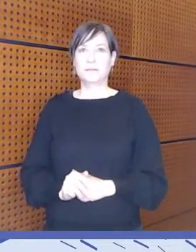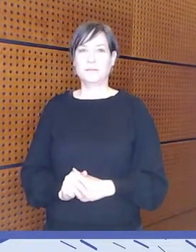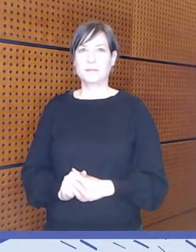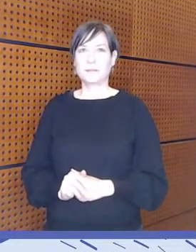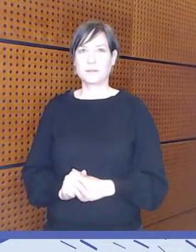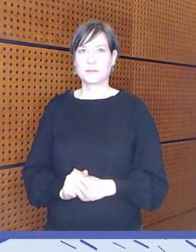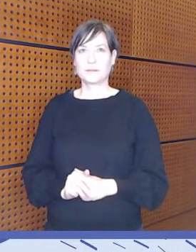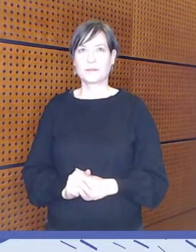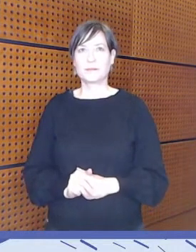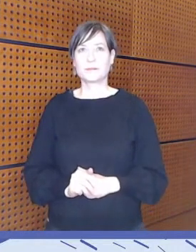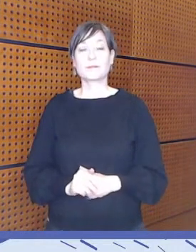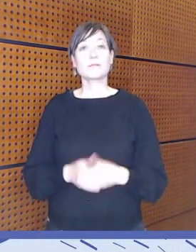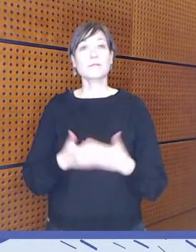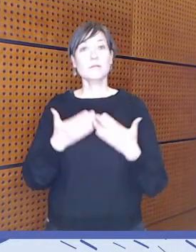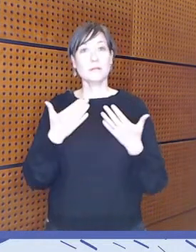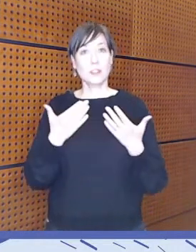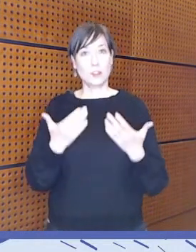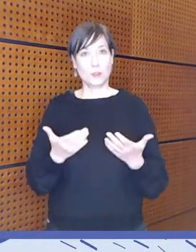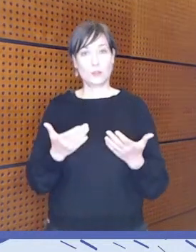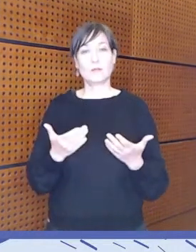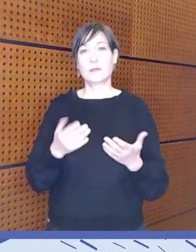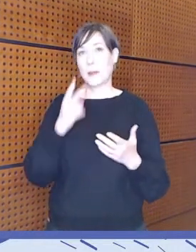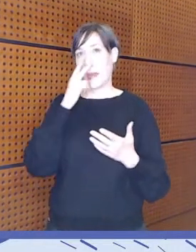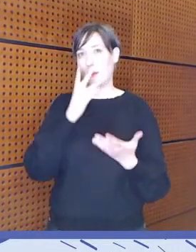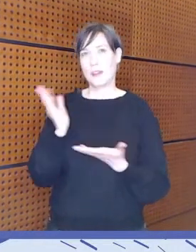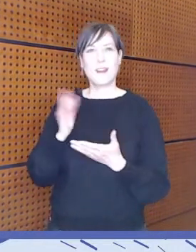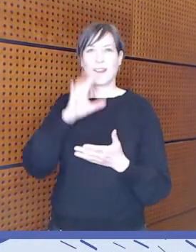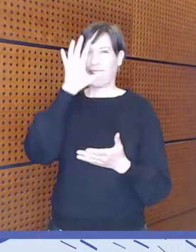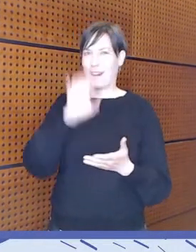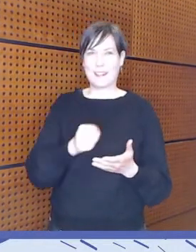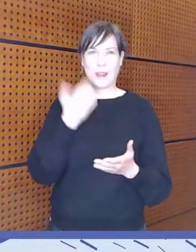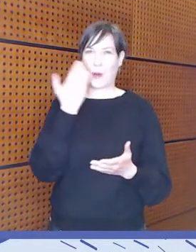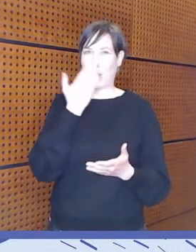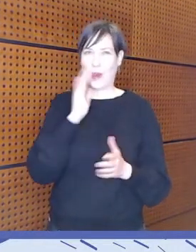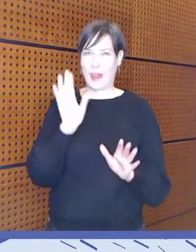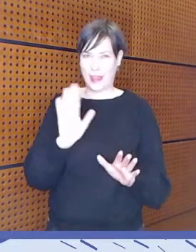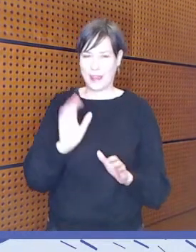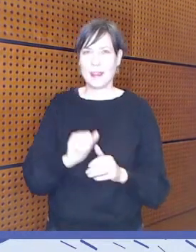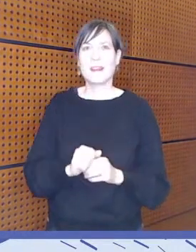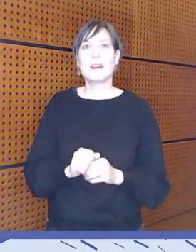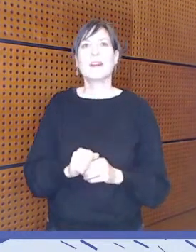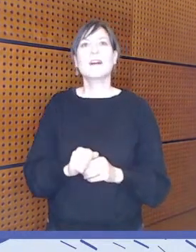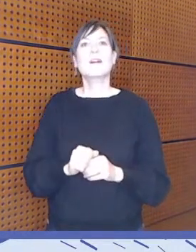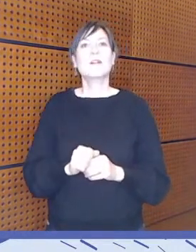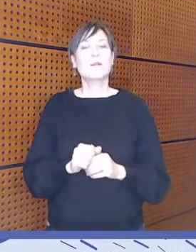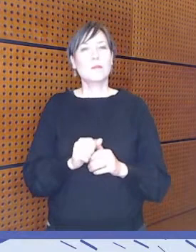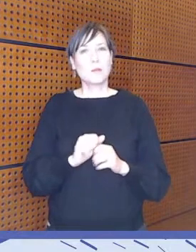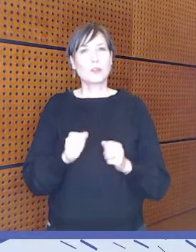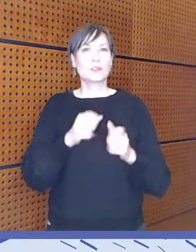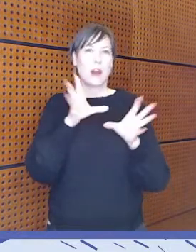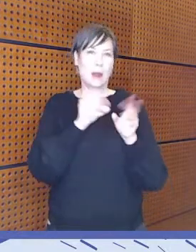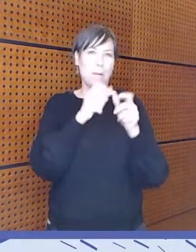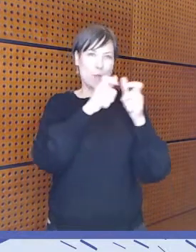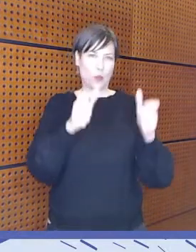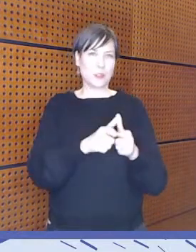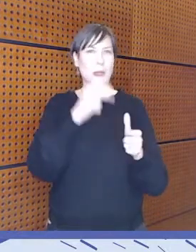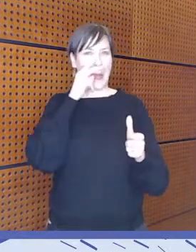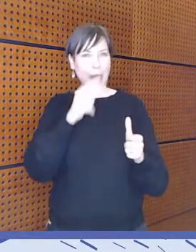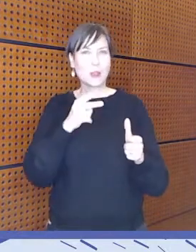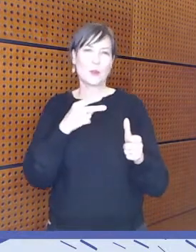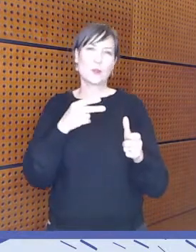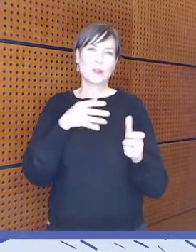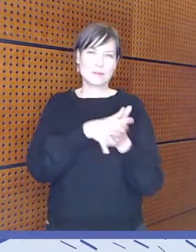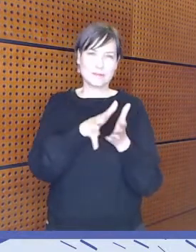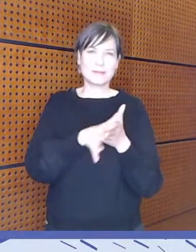Tässä vielä nyt lyhyesti teille, mä en ehkä lue näitä kaikkia, mutta meillä on siinä raportissa avattu näitä meidän keskeisiä käsitteitä. Sieltä löytyy myös